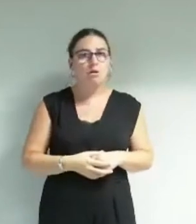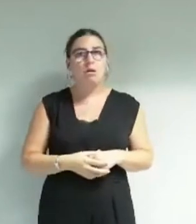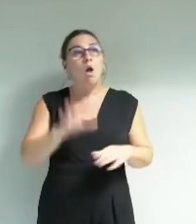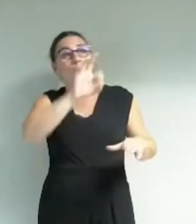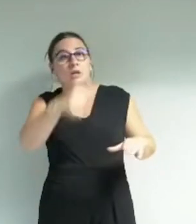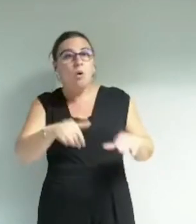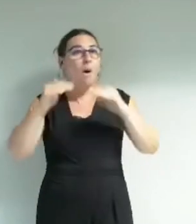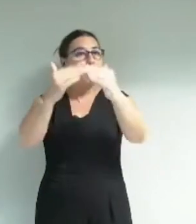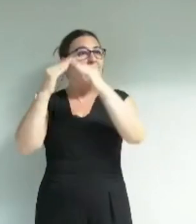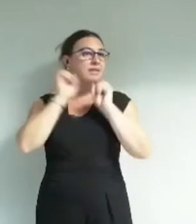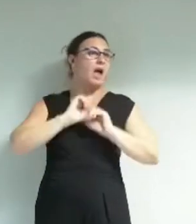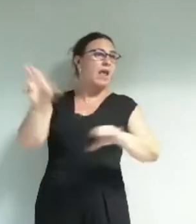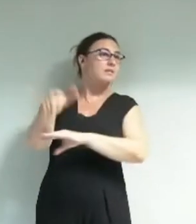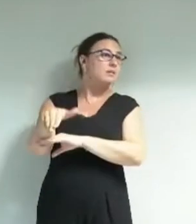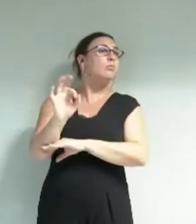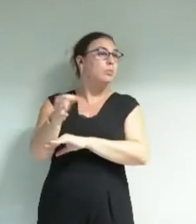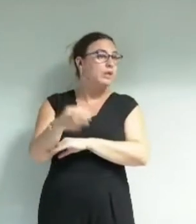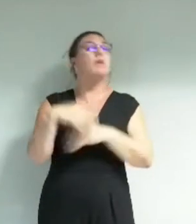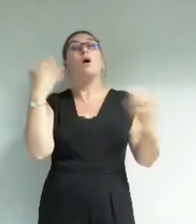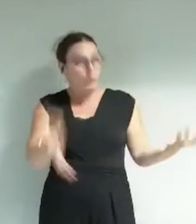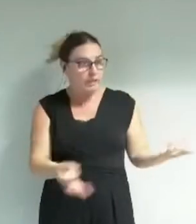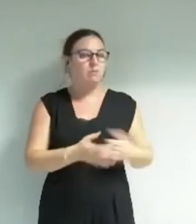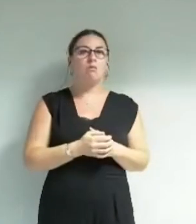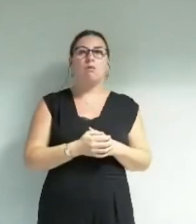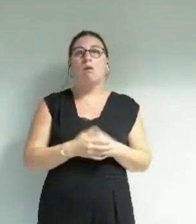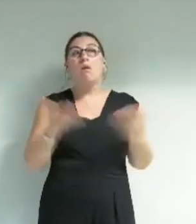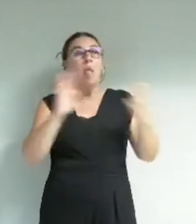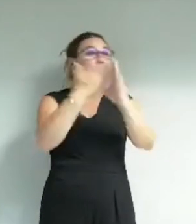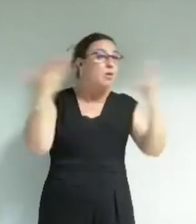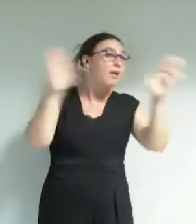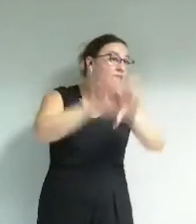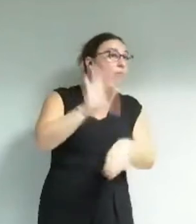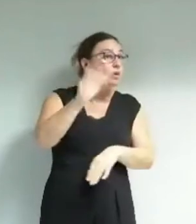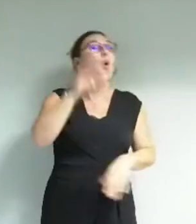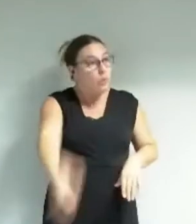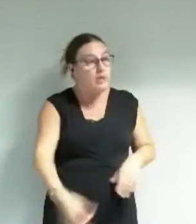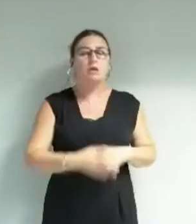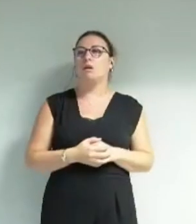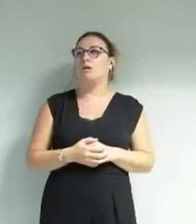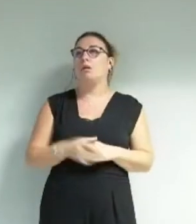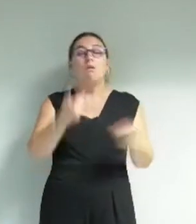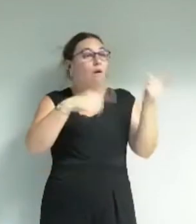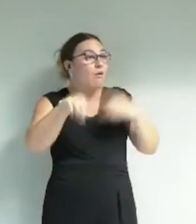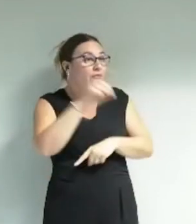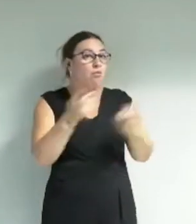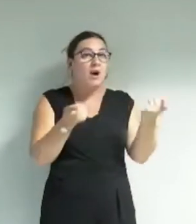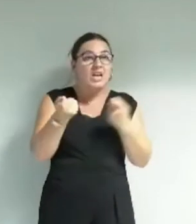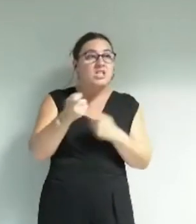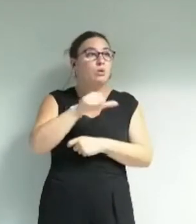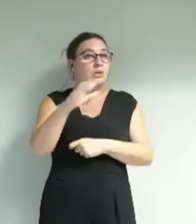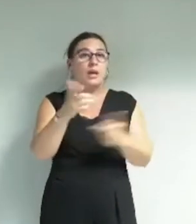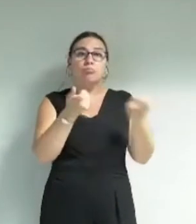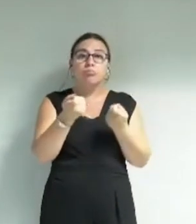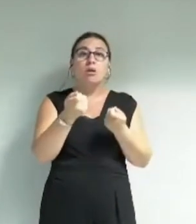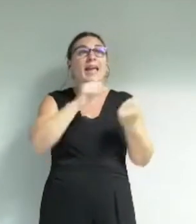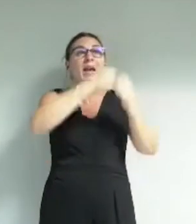-vous abandonné le magasin pendant des années oui oui ou non avez-vous fermé des bibliothèques oui avez-vous mis fin à la régie de C et mis au pas